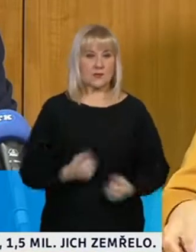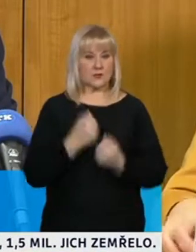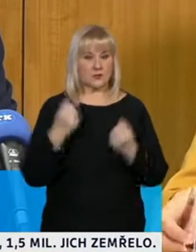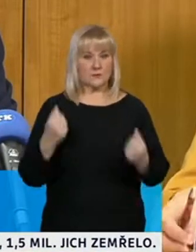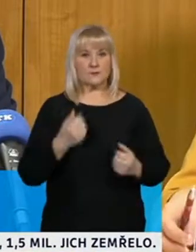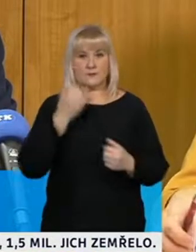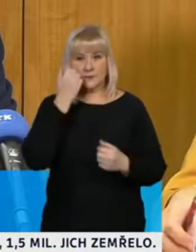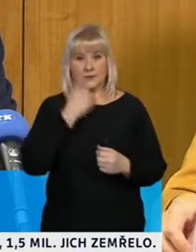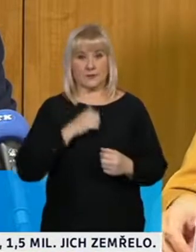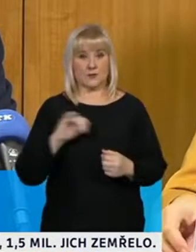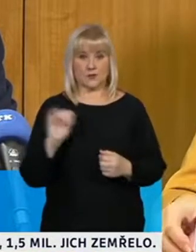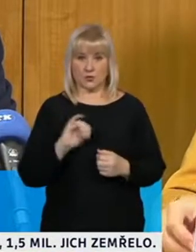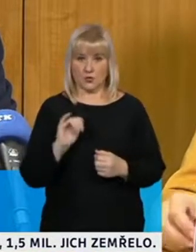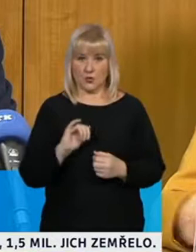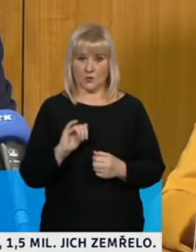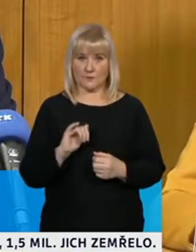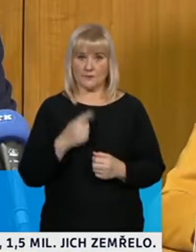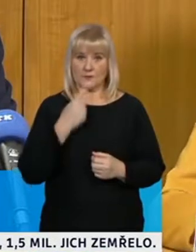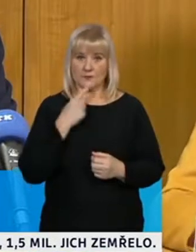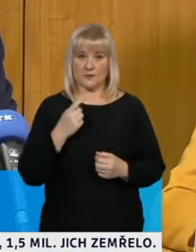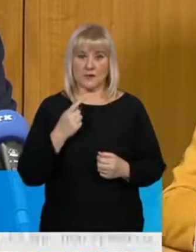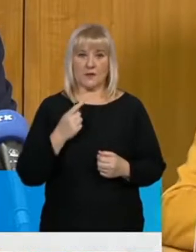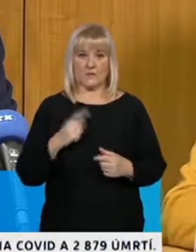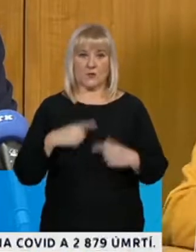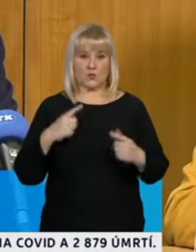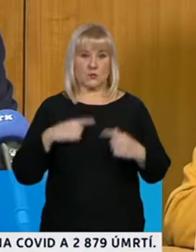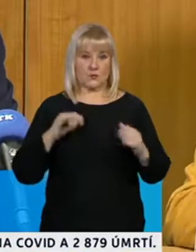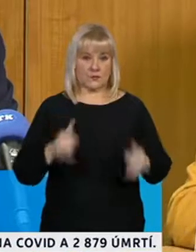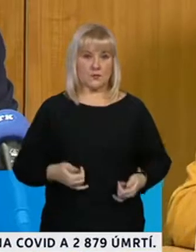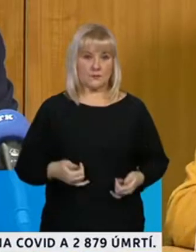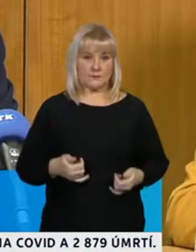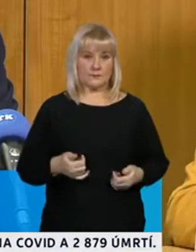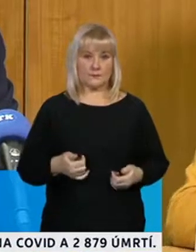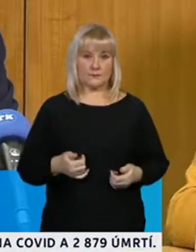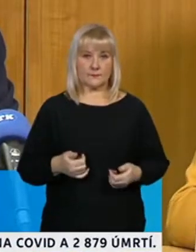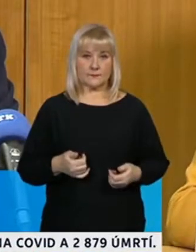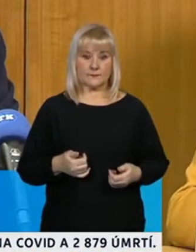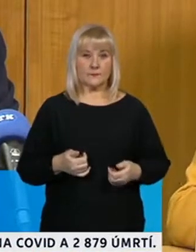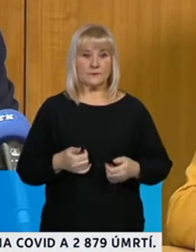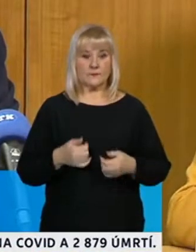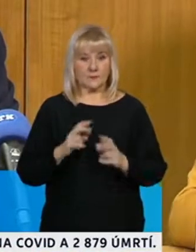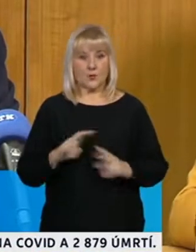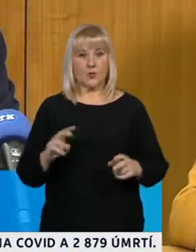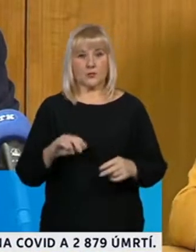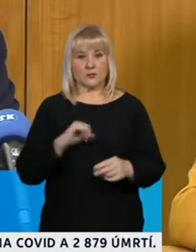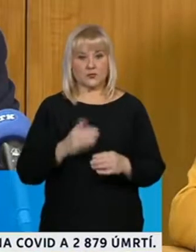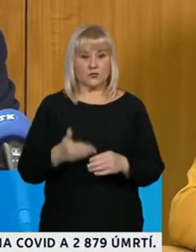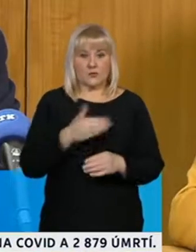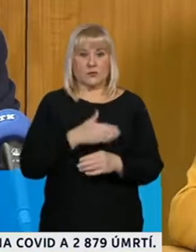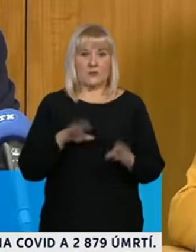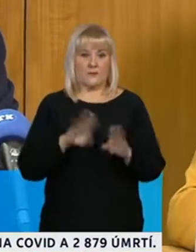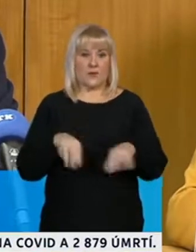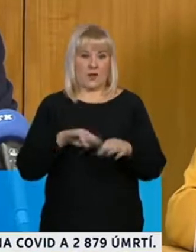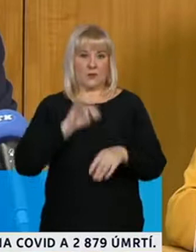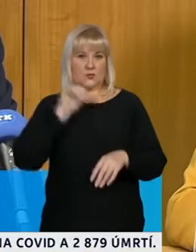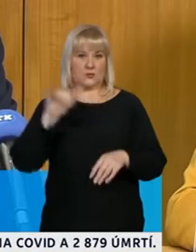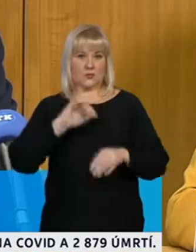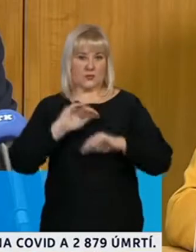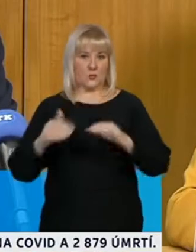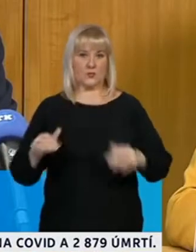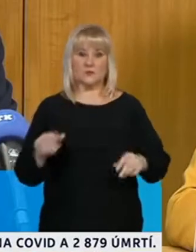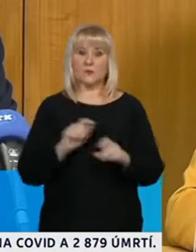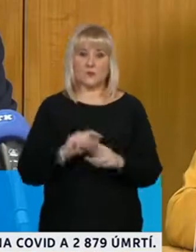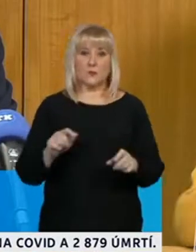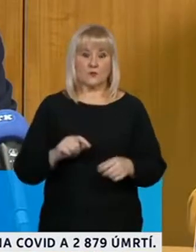lidé, kteří chtějí ližování využít, měli možnost se nahoru dostat ještě před Vánocemi, protože věříme, že